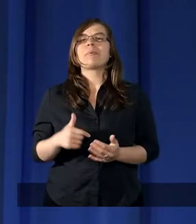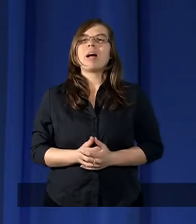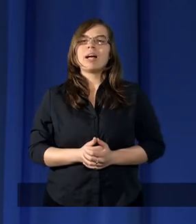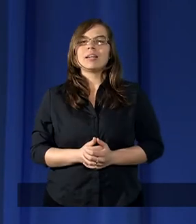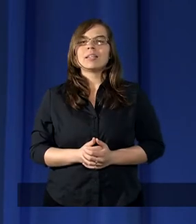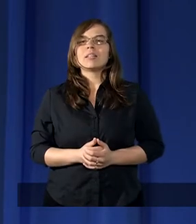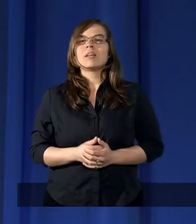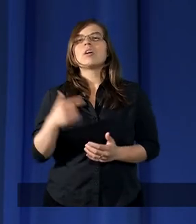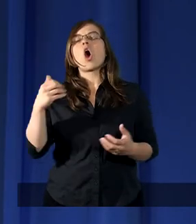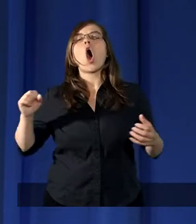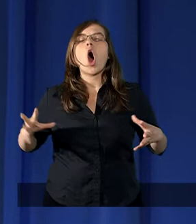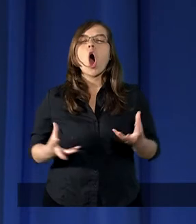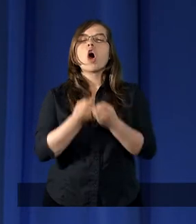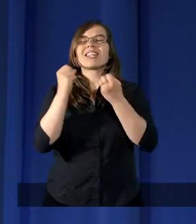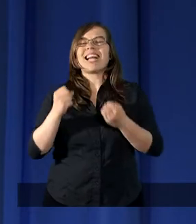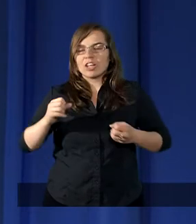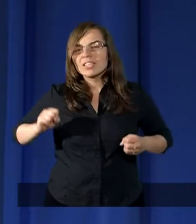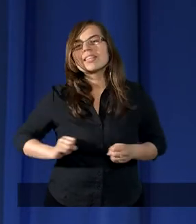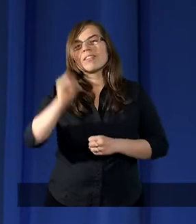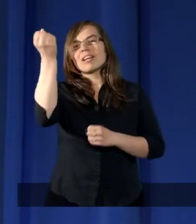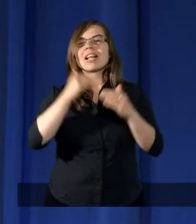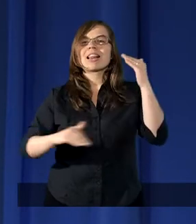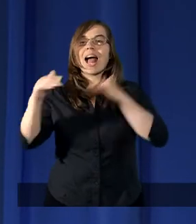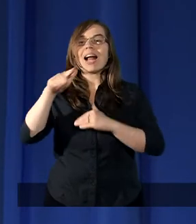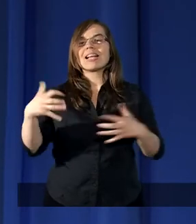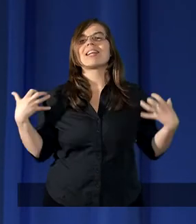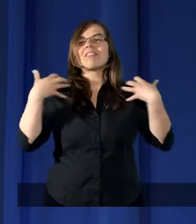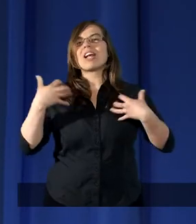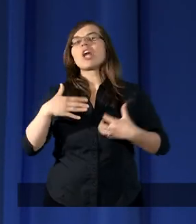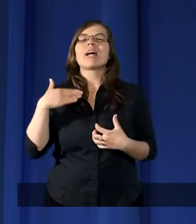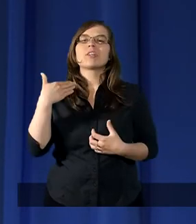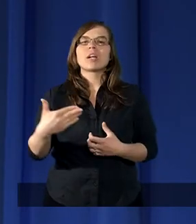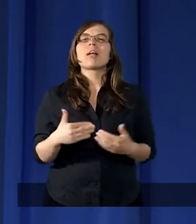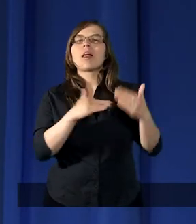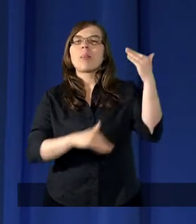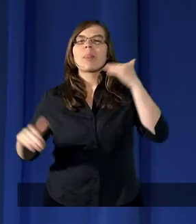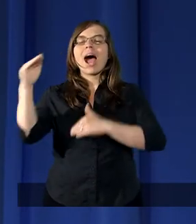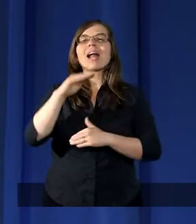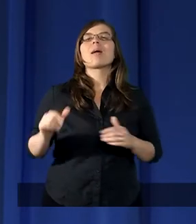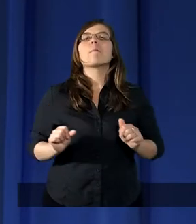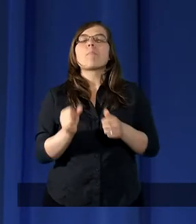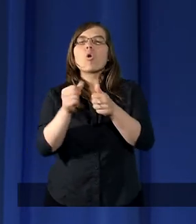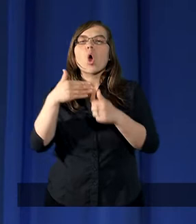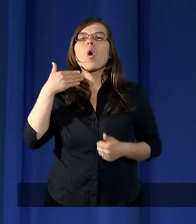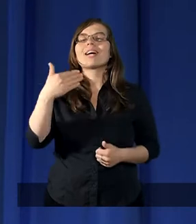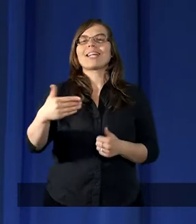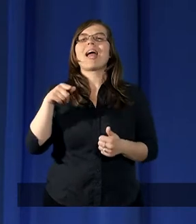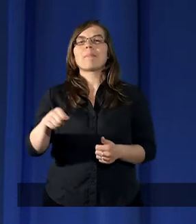odnieśli zwycięstwo nad zwierzęciem, nad posągiem,